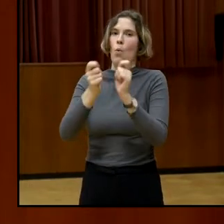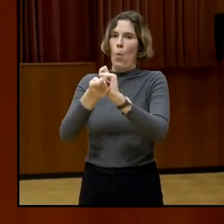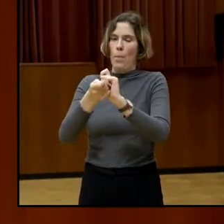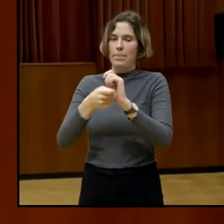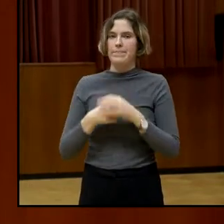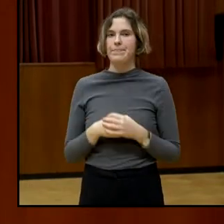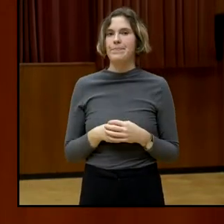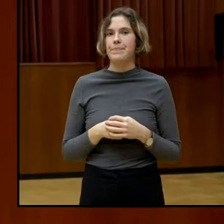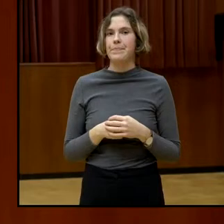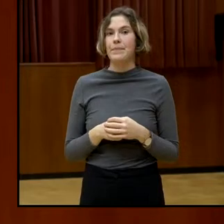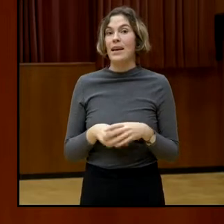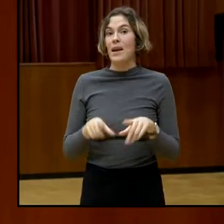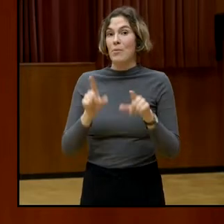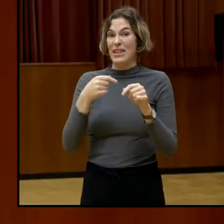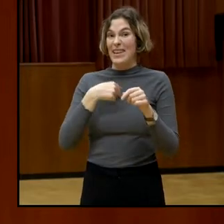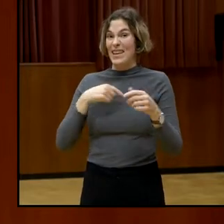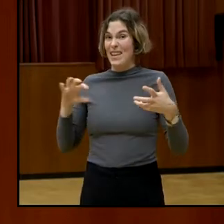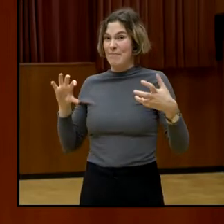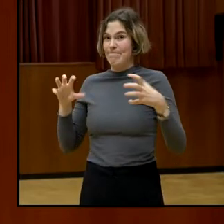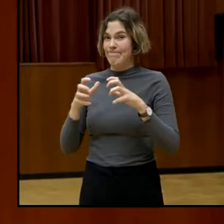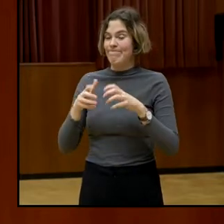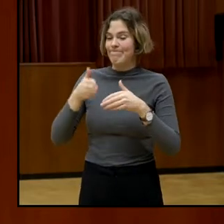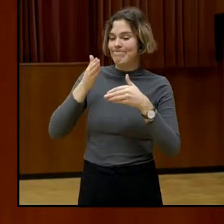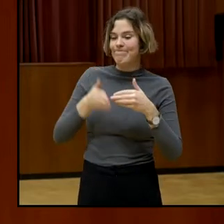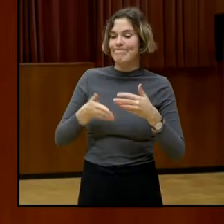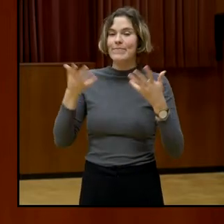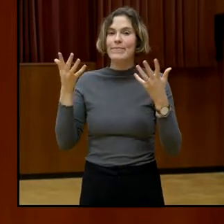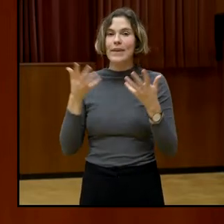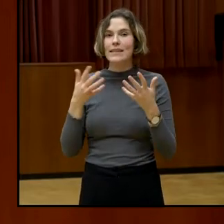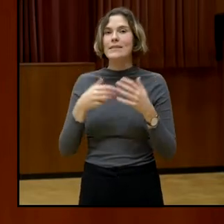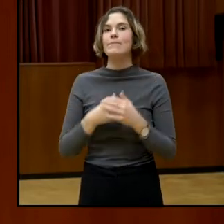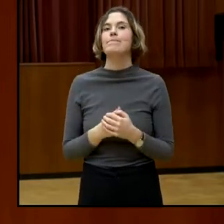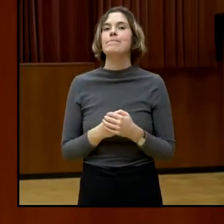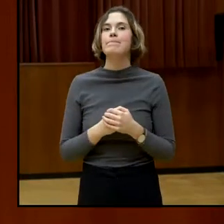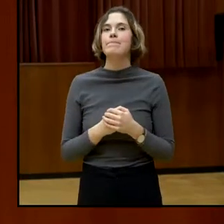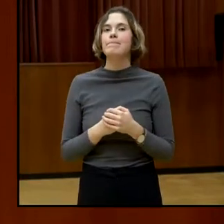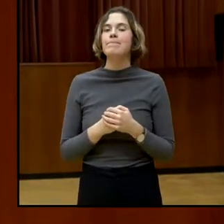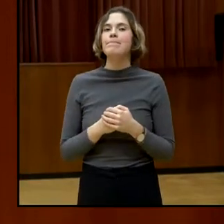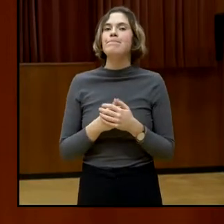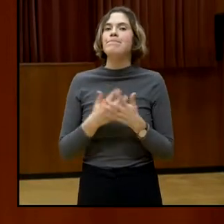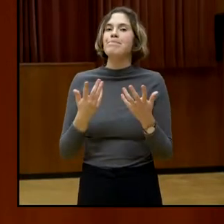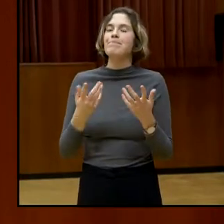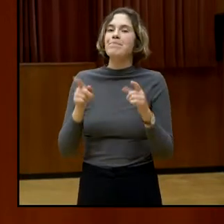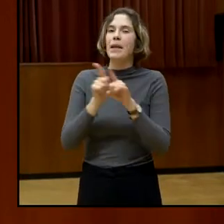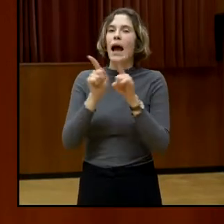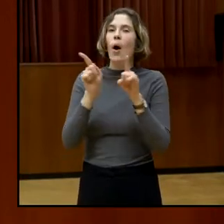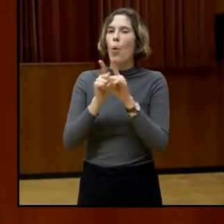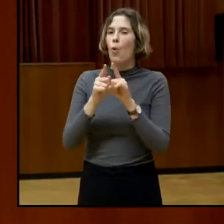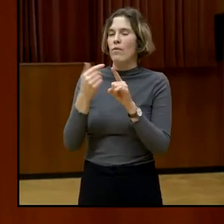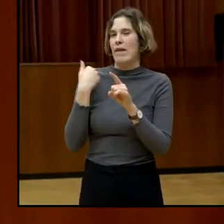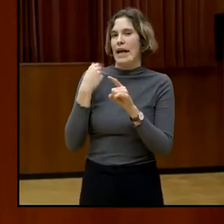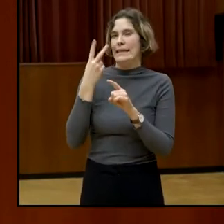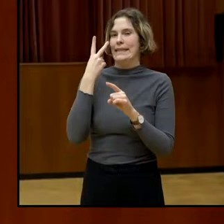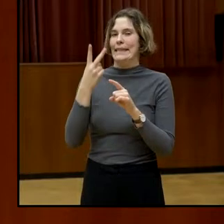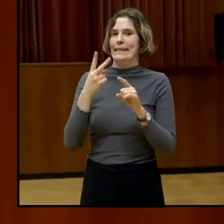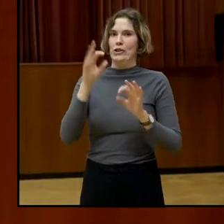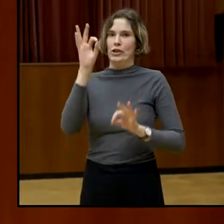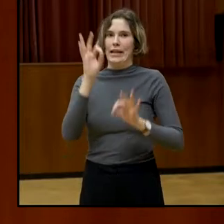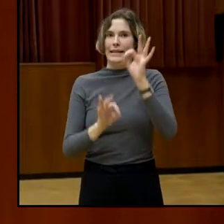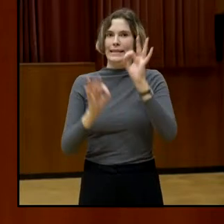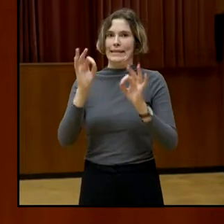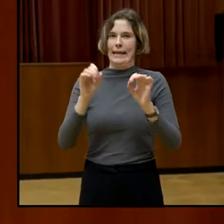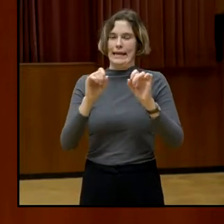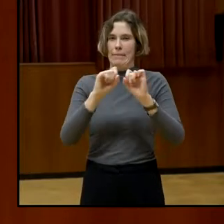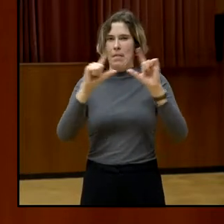Das Schlussresümee, das ich ziehe, ist, also wir haben jetzt auch an der Grafik gesehen, es gibt in